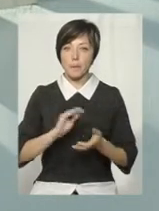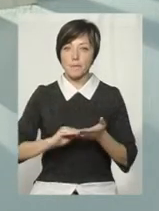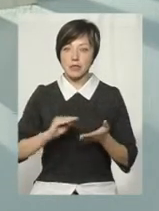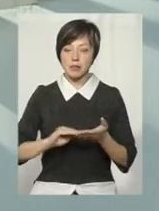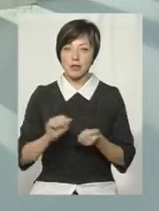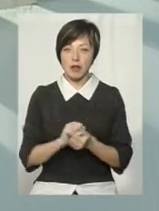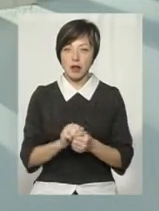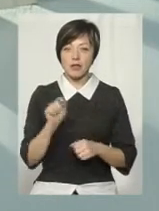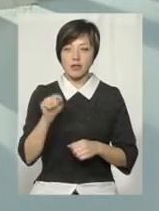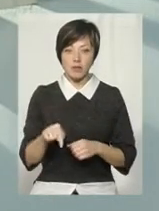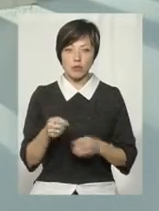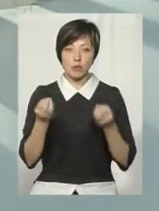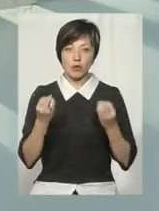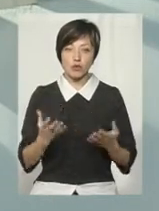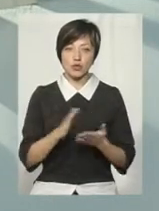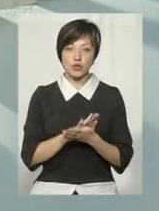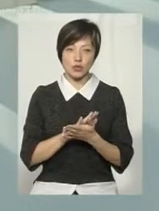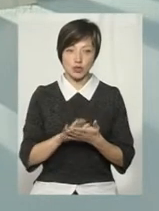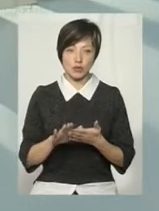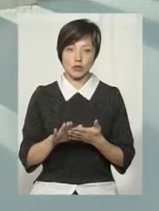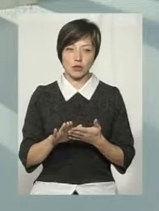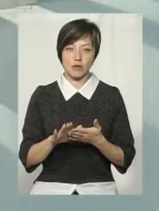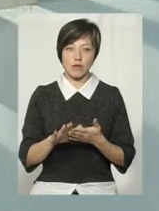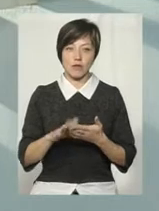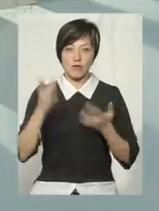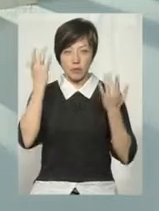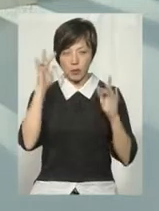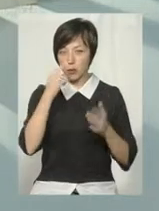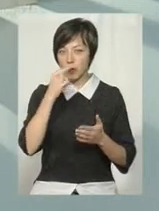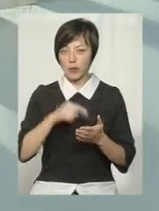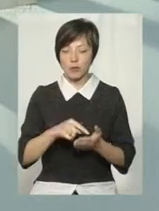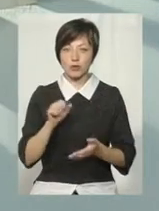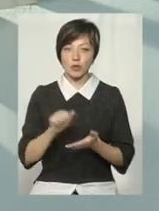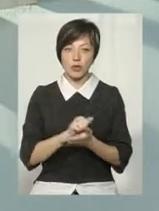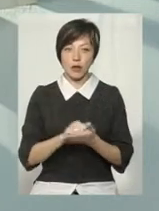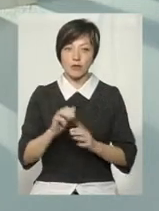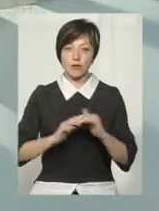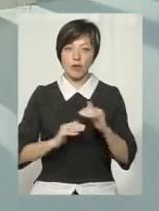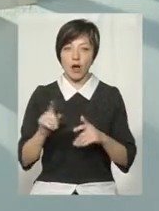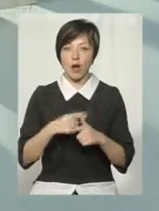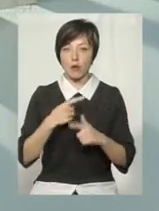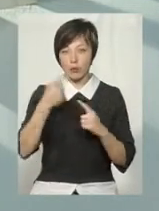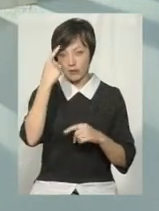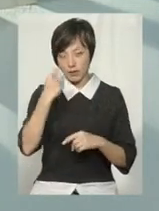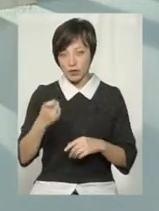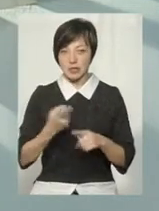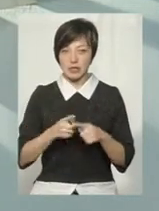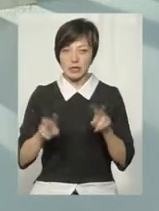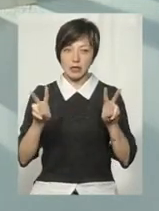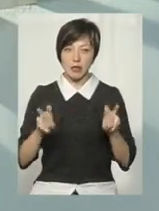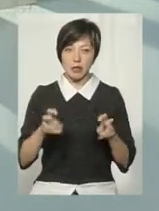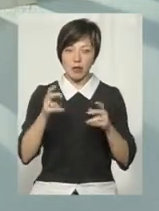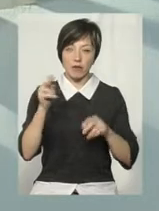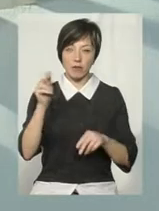якийсь матеріал, то він просто чисто так випадково потрапили документи в руки або якась дійшла інформація, і ця тема була